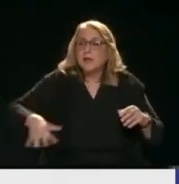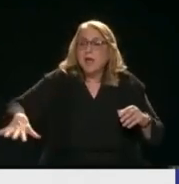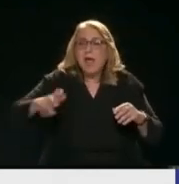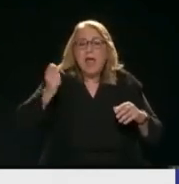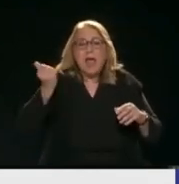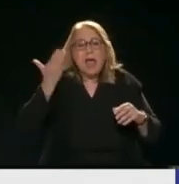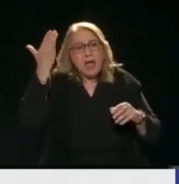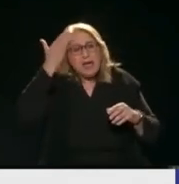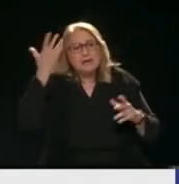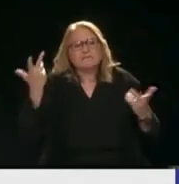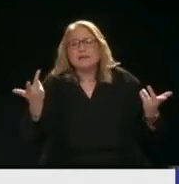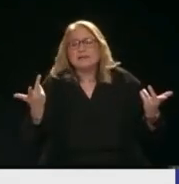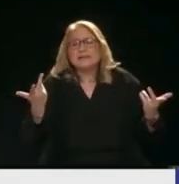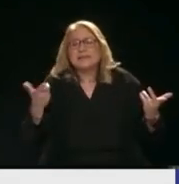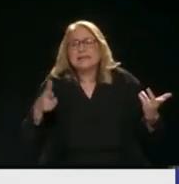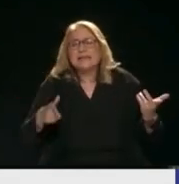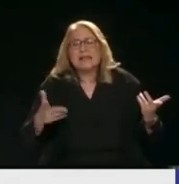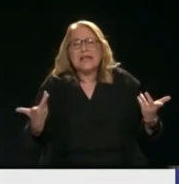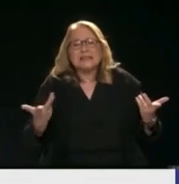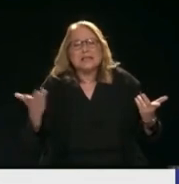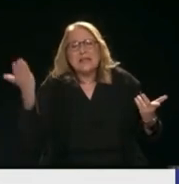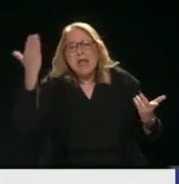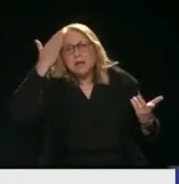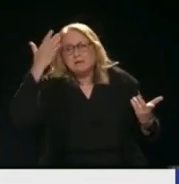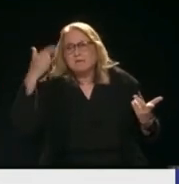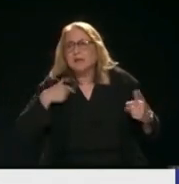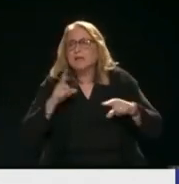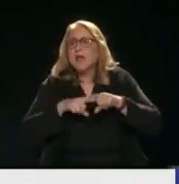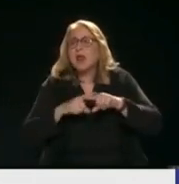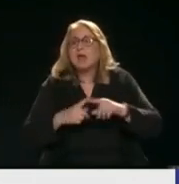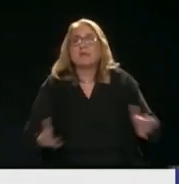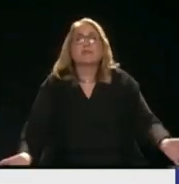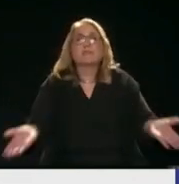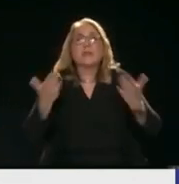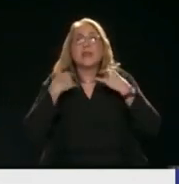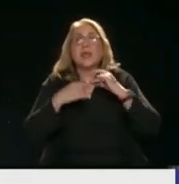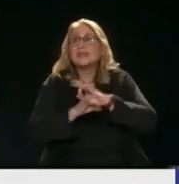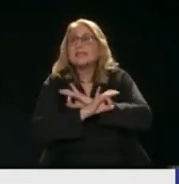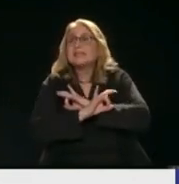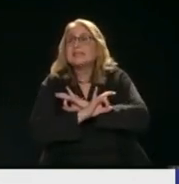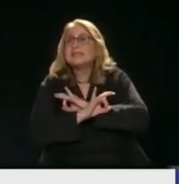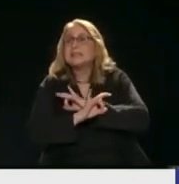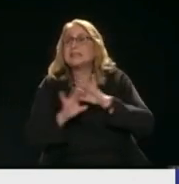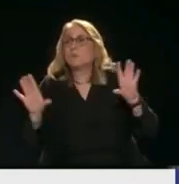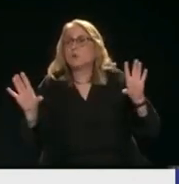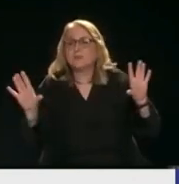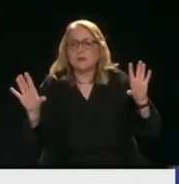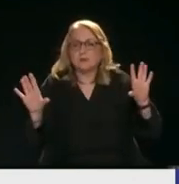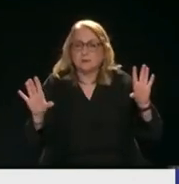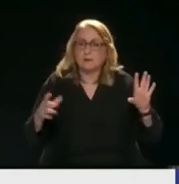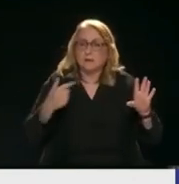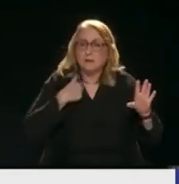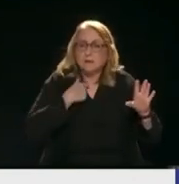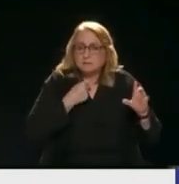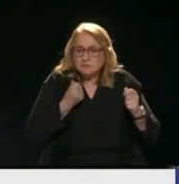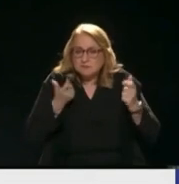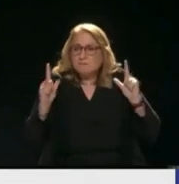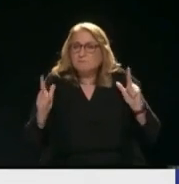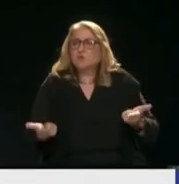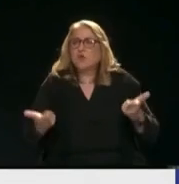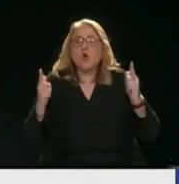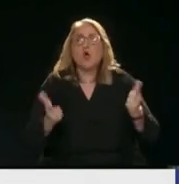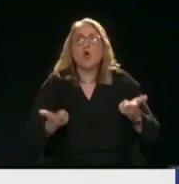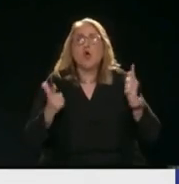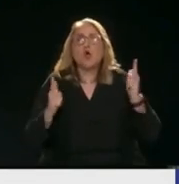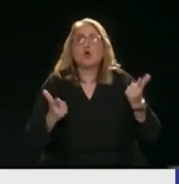Σήμερα λοιπόν δεν έχεις τίποτα για αυτό σε έχουν εφαίρει σε ένα σημείο πτωχοποίησης Όπου είσαι ζητειάνος ακόμα να αγοράσεις και μεταλλευτά σου Ναι